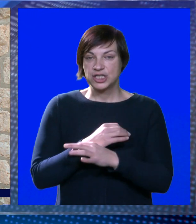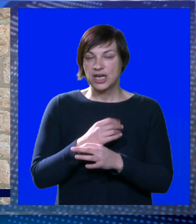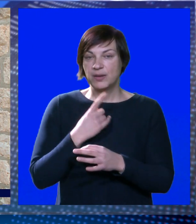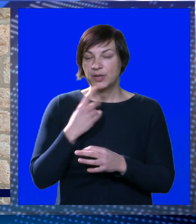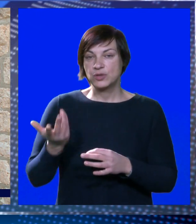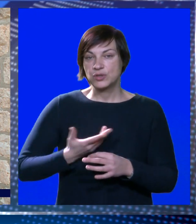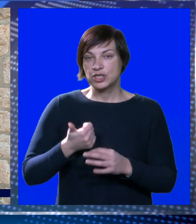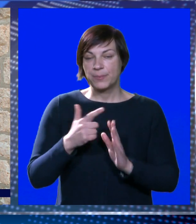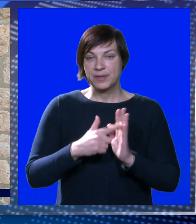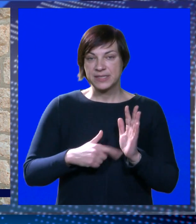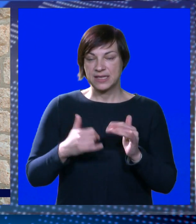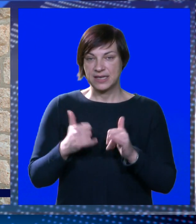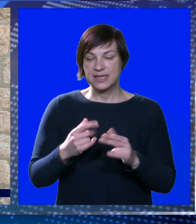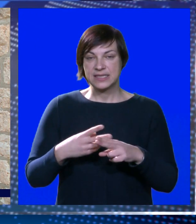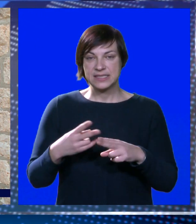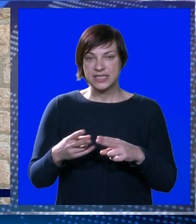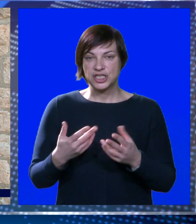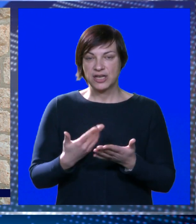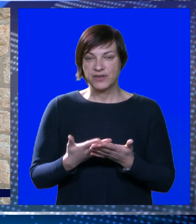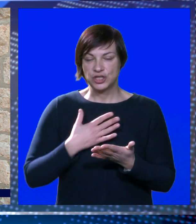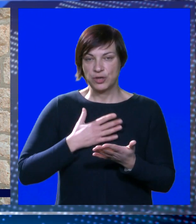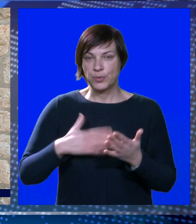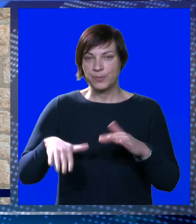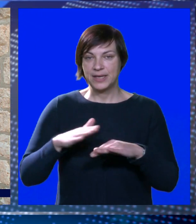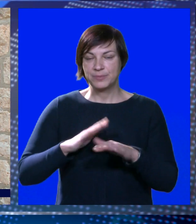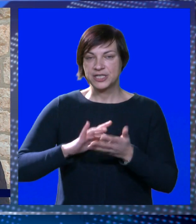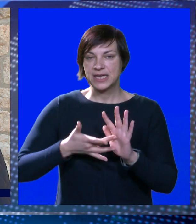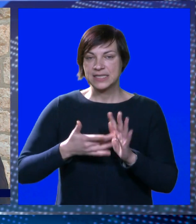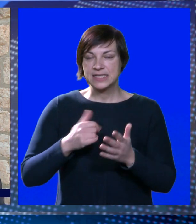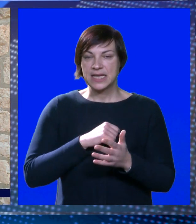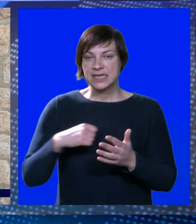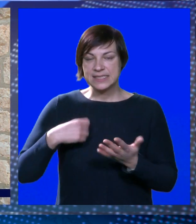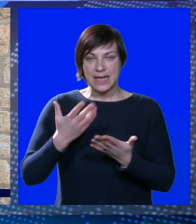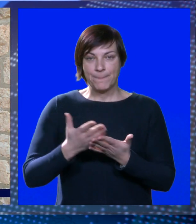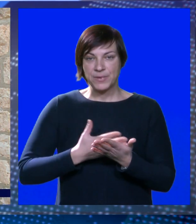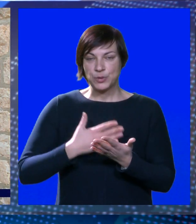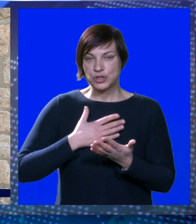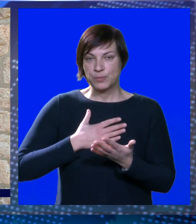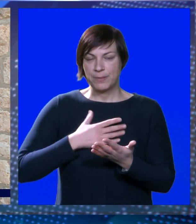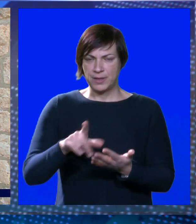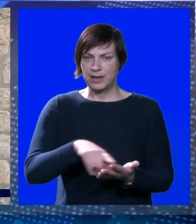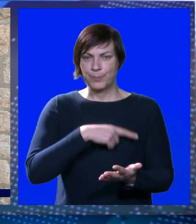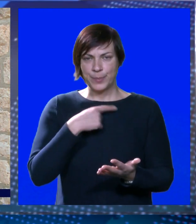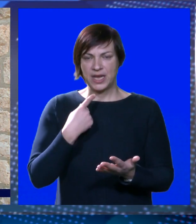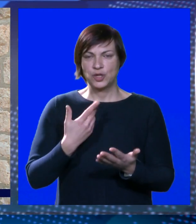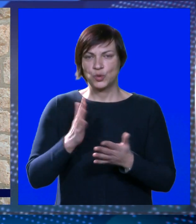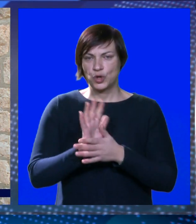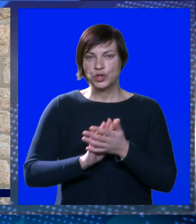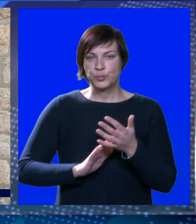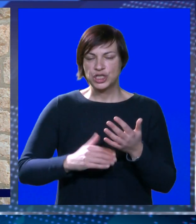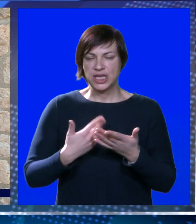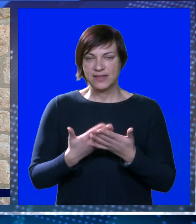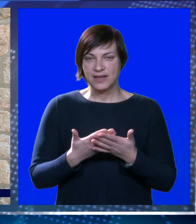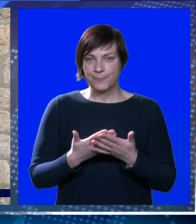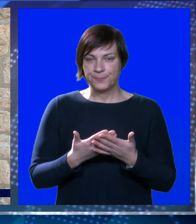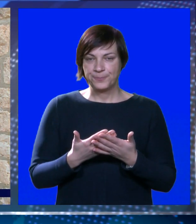navodno koje su došle prije mjesec dana, tek se danas rješavaju, što je po meni previše. Ali cijeli sami postupak po meni je bio od početka